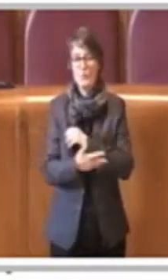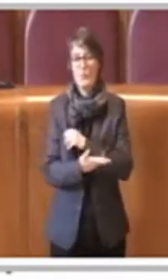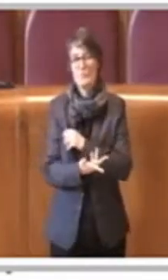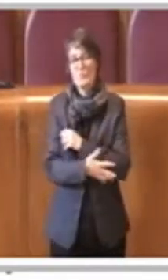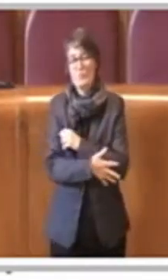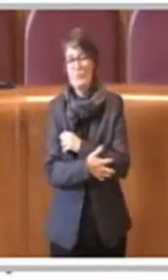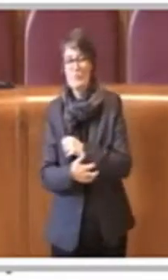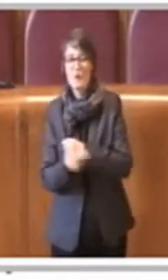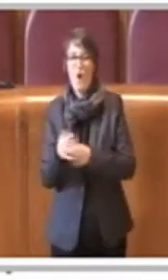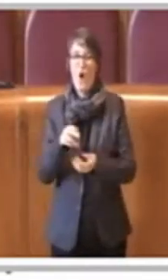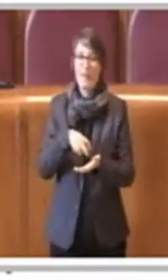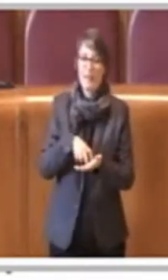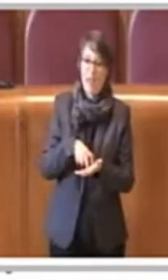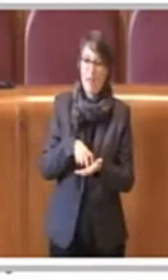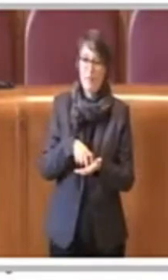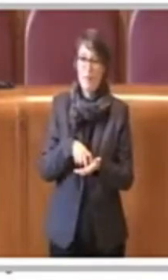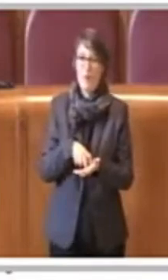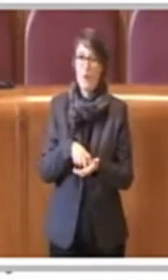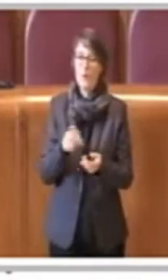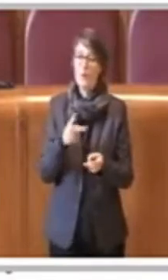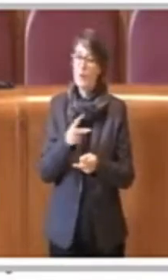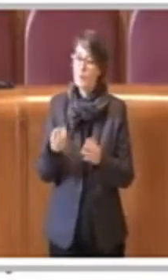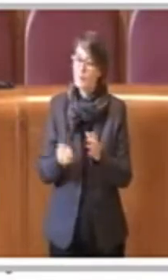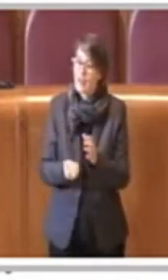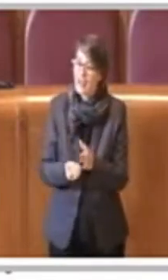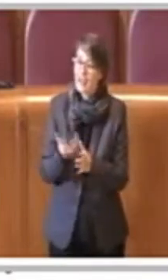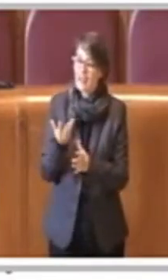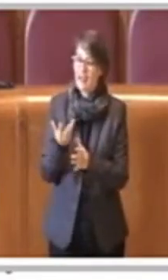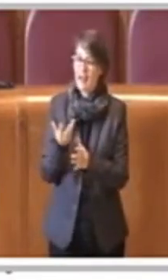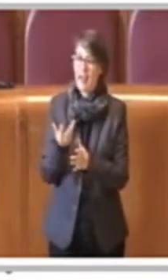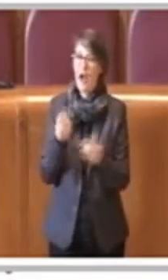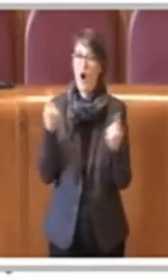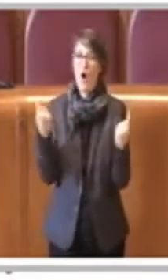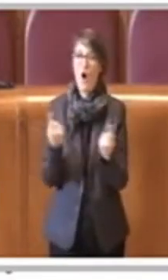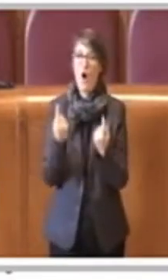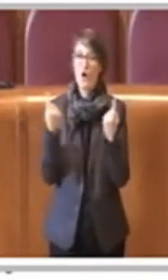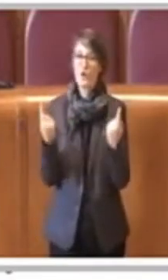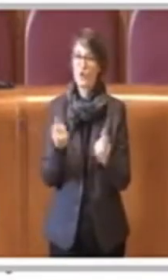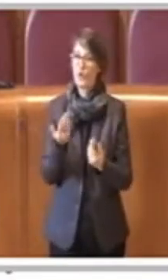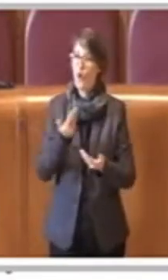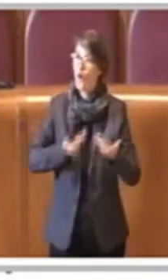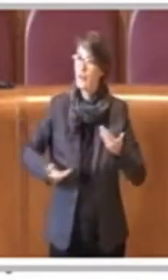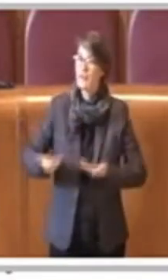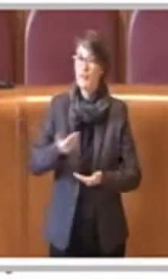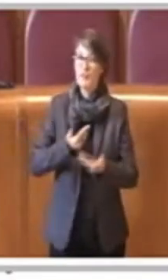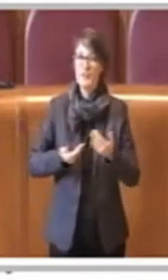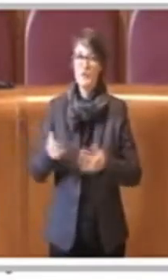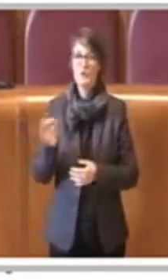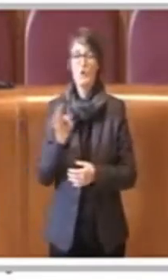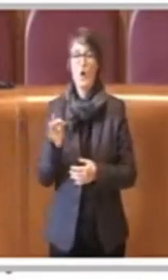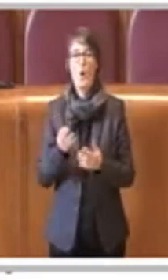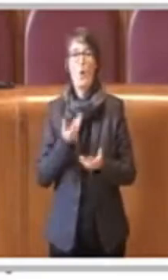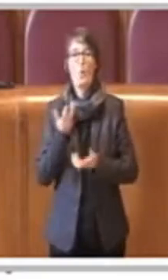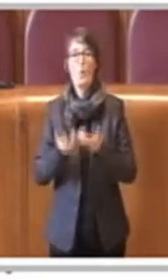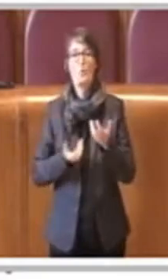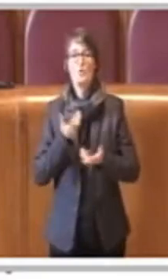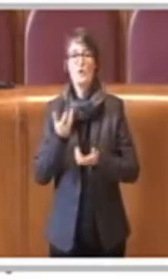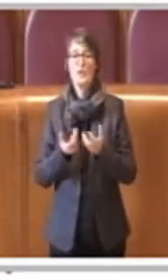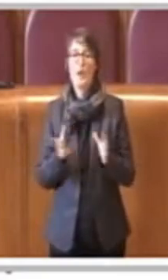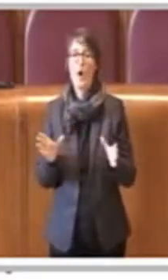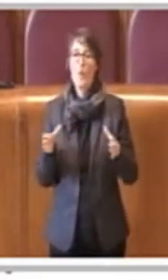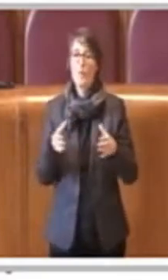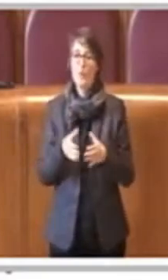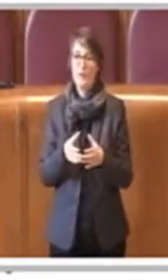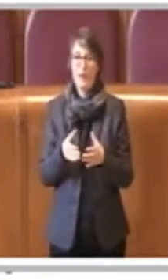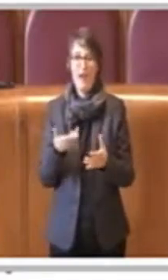cucine comunitarie, degli orti condivisi, noi sappiamo ovviamente che abbiamo già un regolamento degli orti e